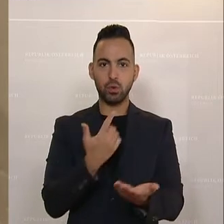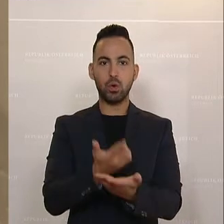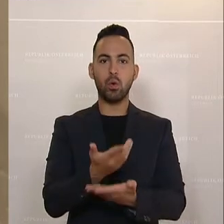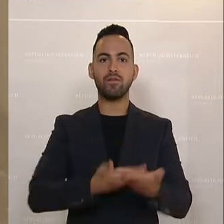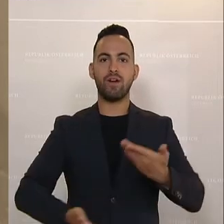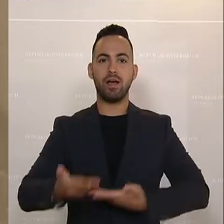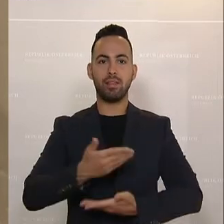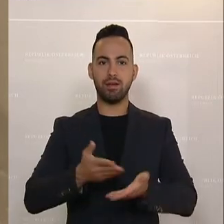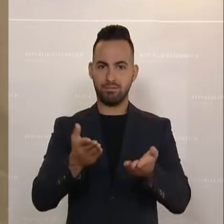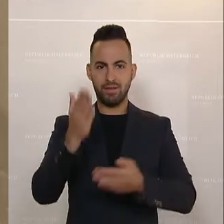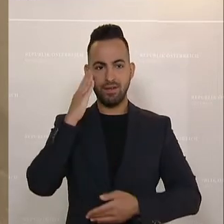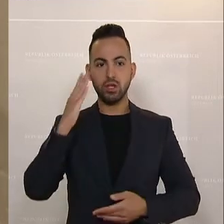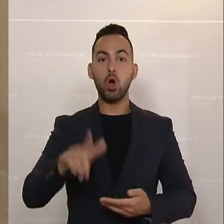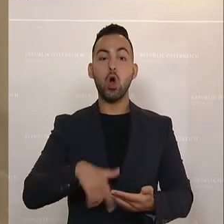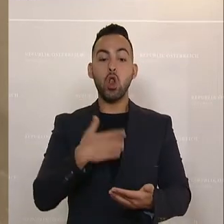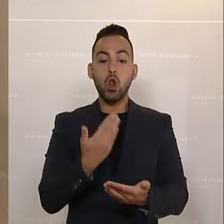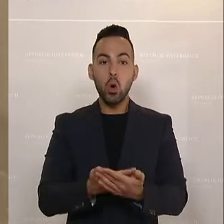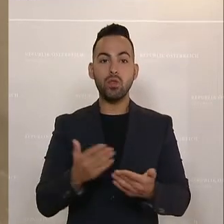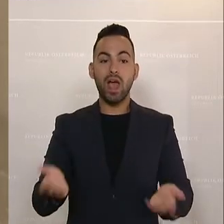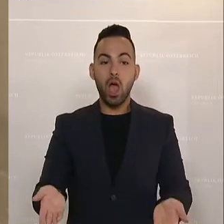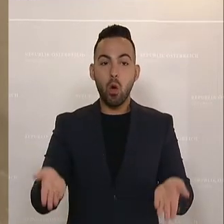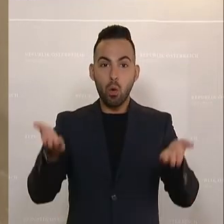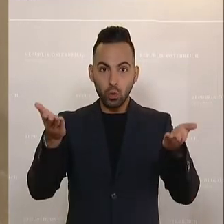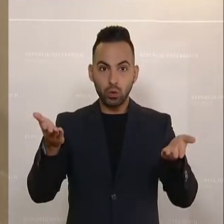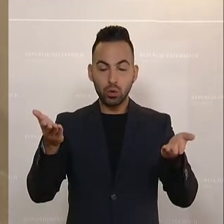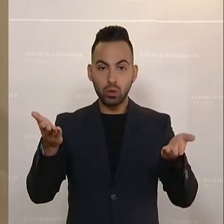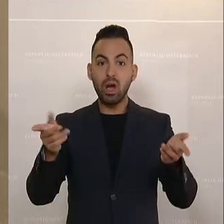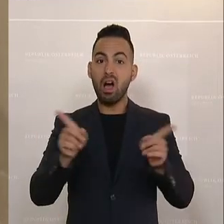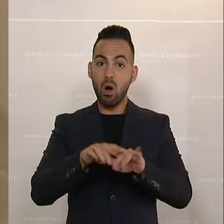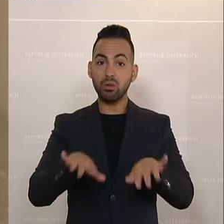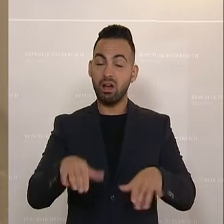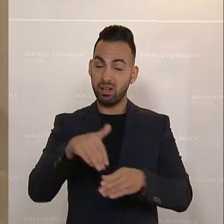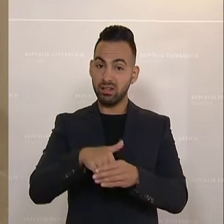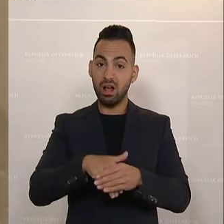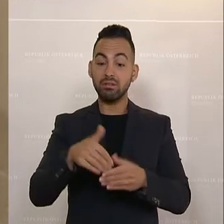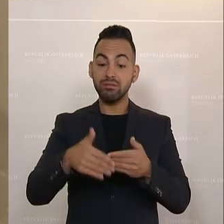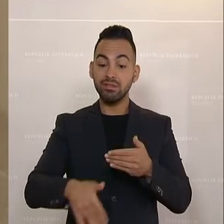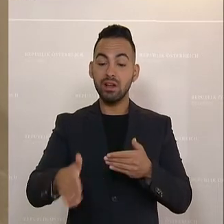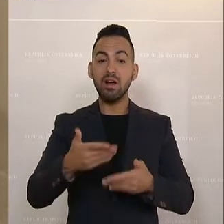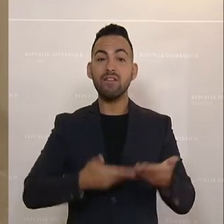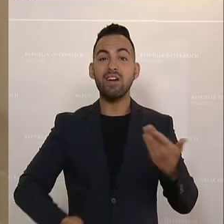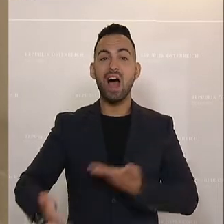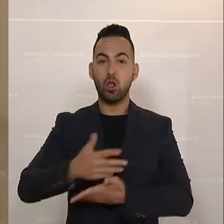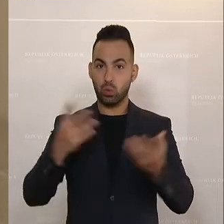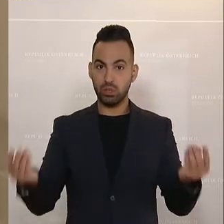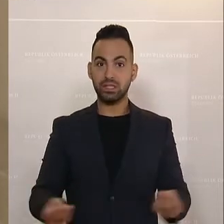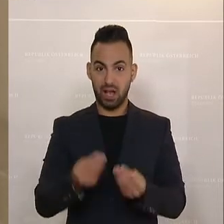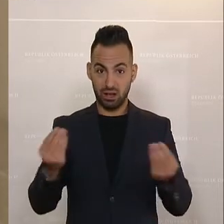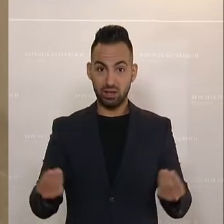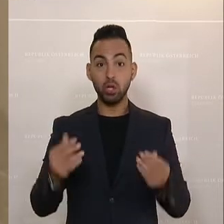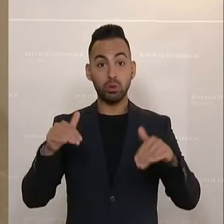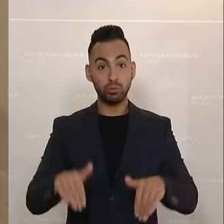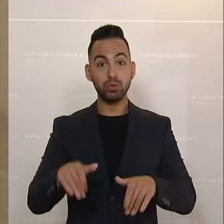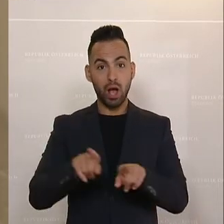dass Lohnerhöhungen oder Erhöhungen von Pensionen in diesem Fall auch Verhandlungssache sind und dass ein Haus verhandelt werden muss, weil es finanziert werden